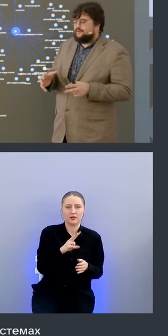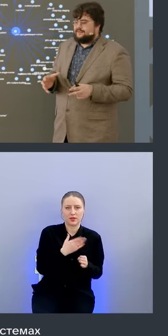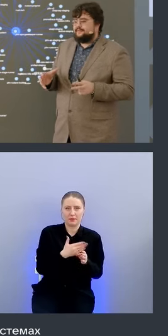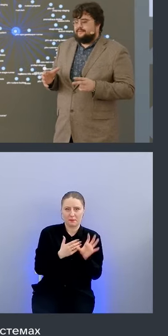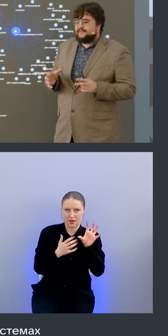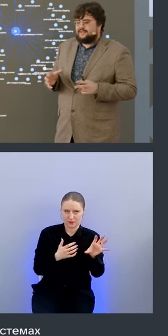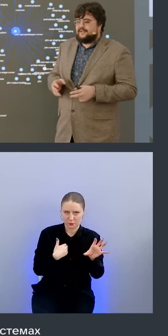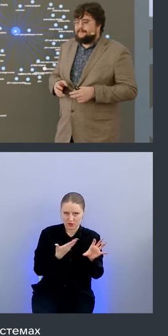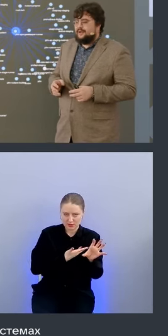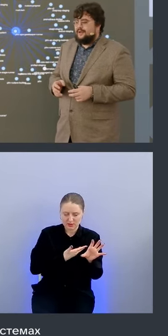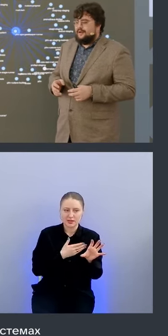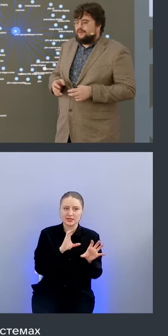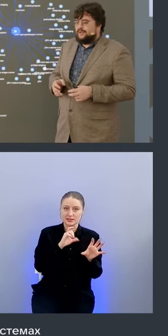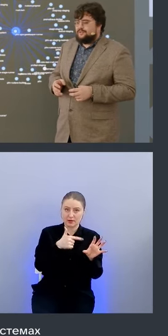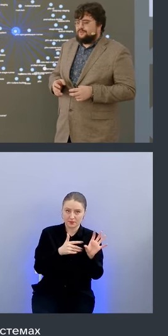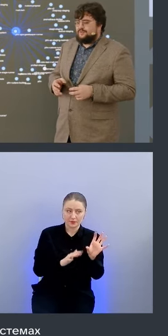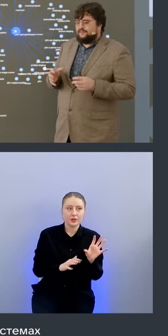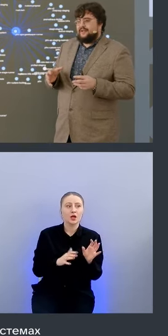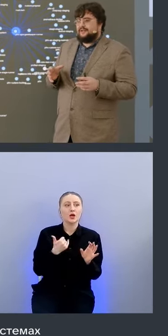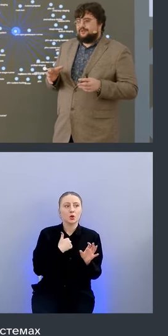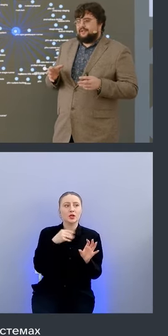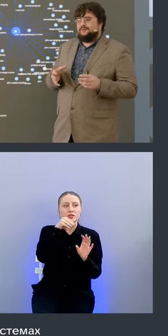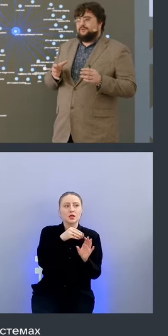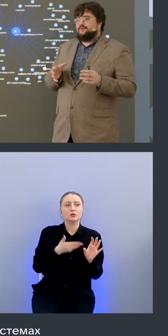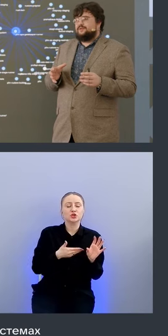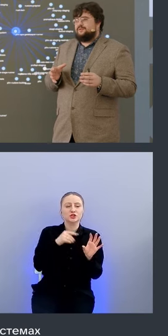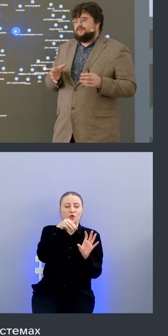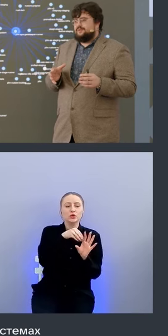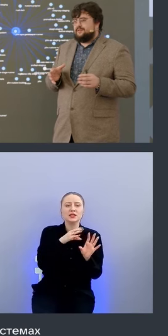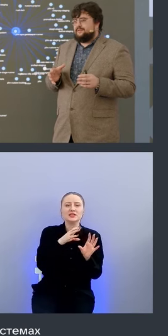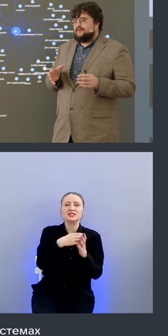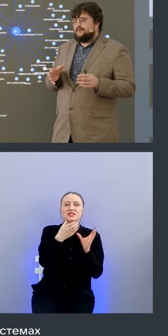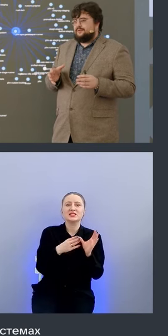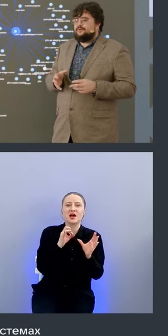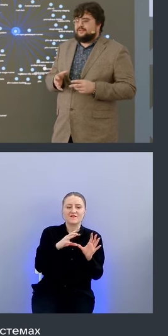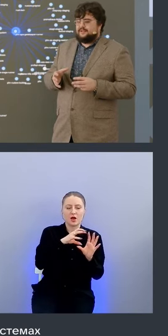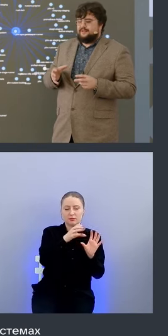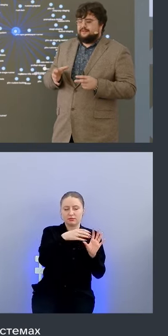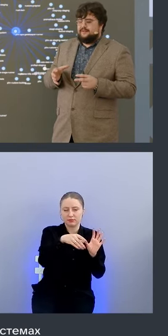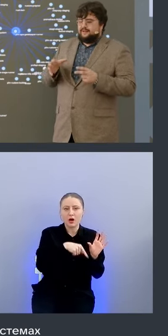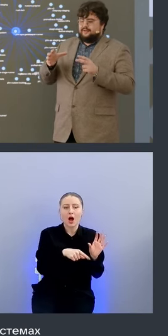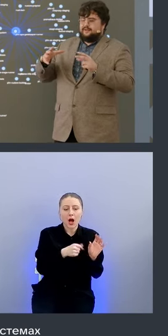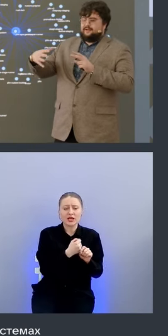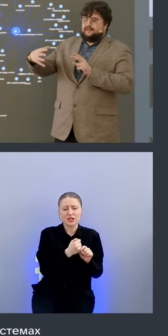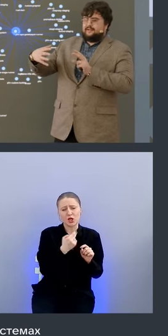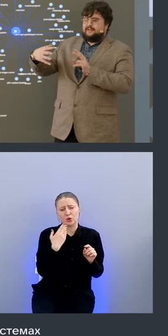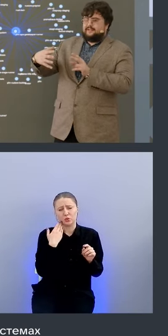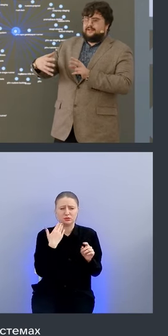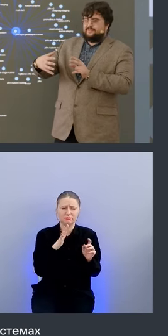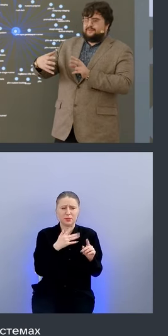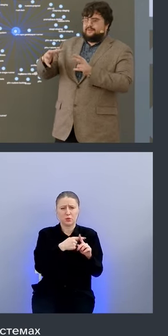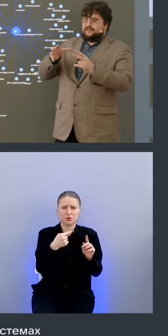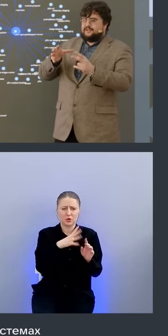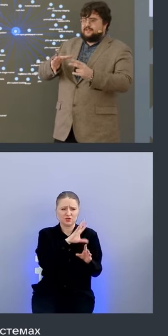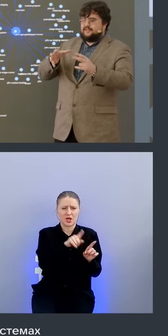вот в этой вот sg у нас живут сервера которые делают плюс-минус одну и ту же работу то есть и они